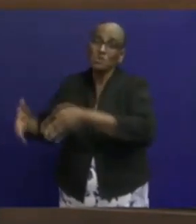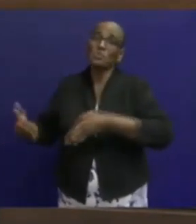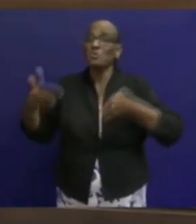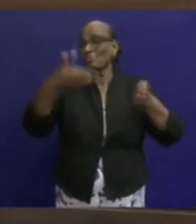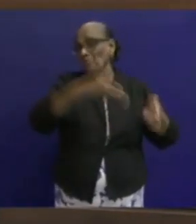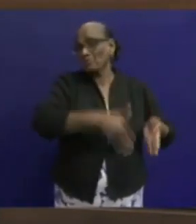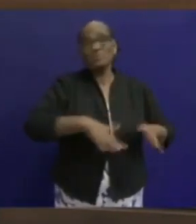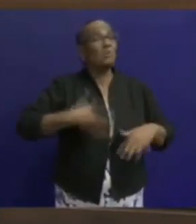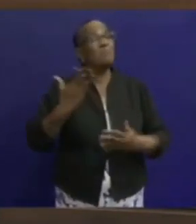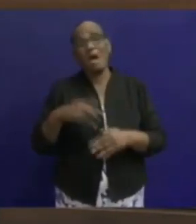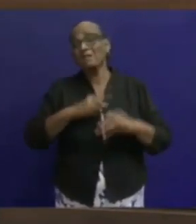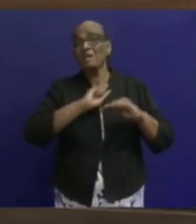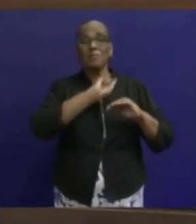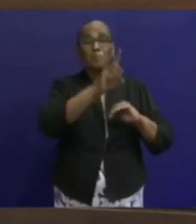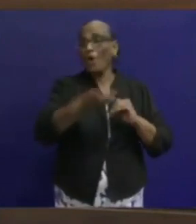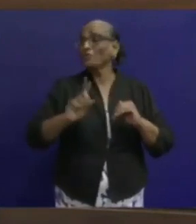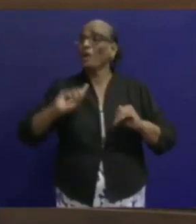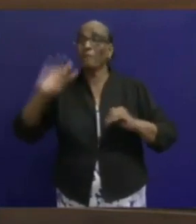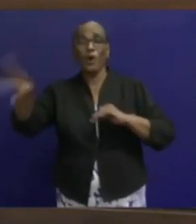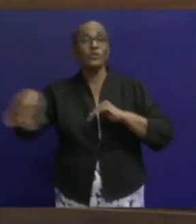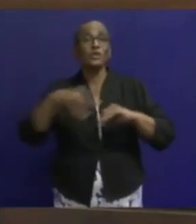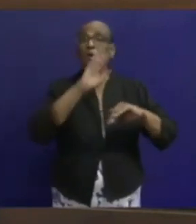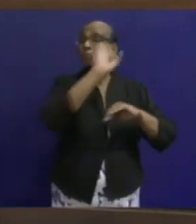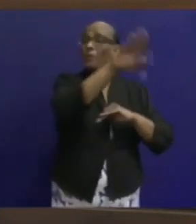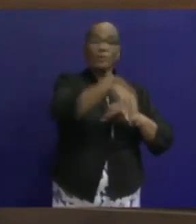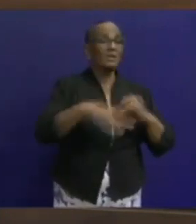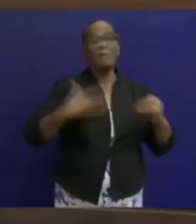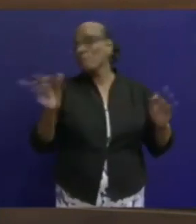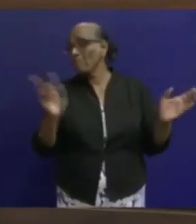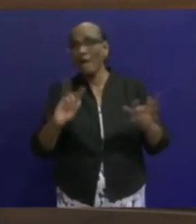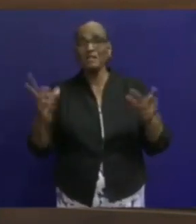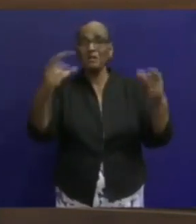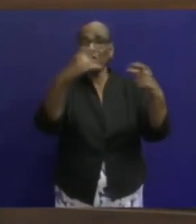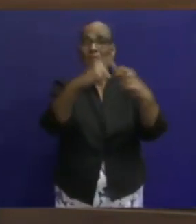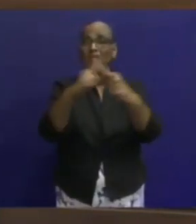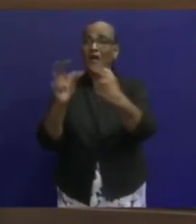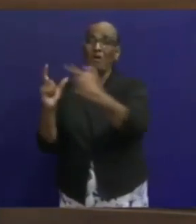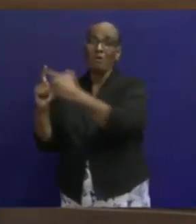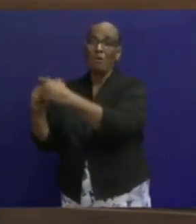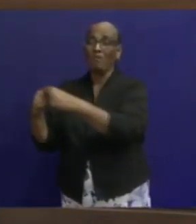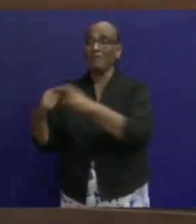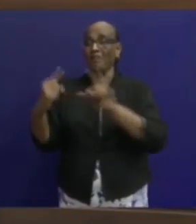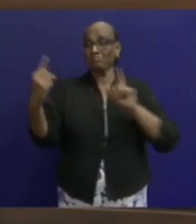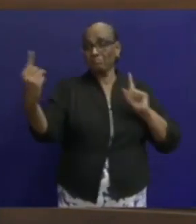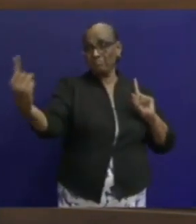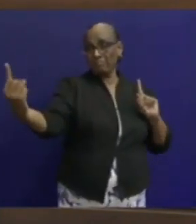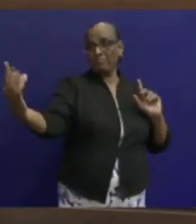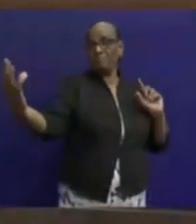naar buiten gaan. Je moet niet met andere mensen in contact komen op een kortere afstand dan twee meter.